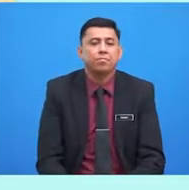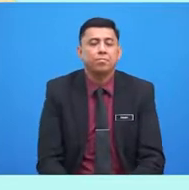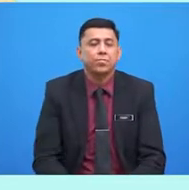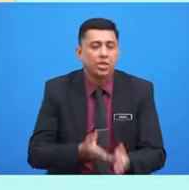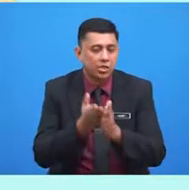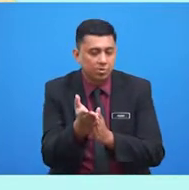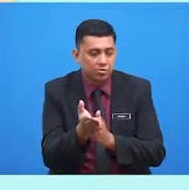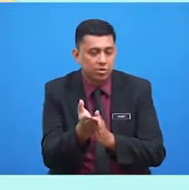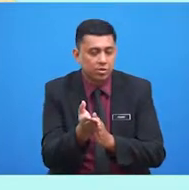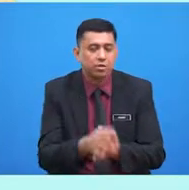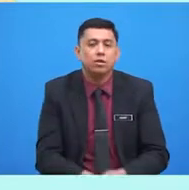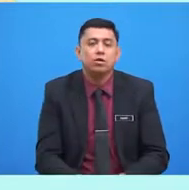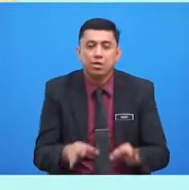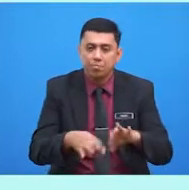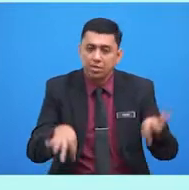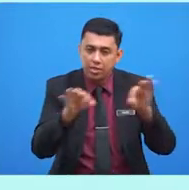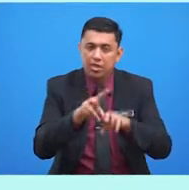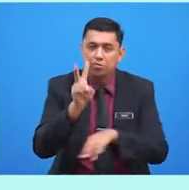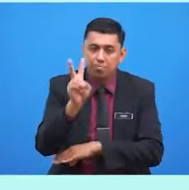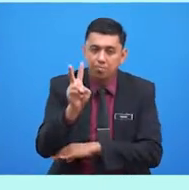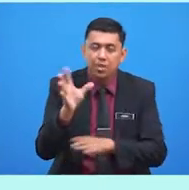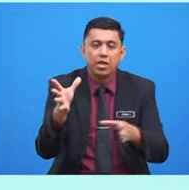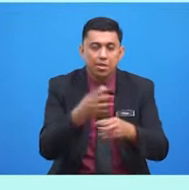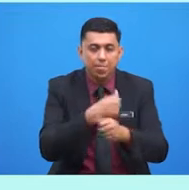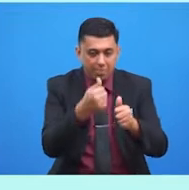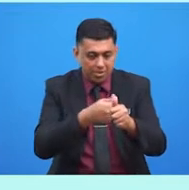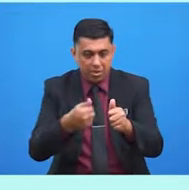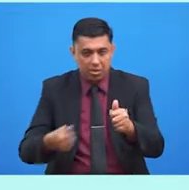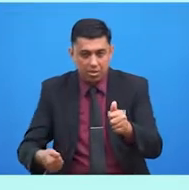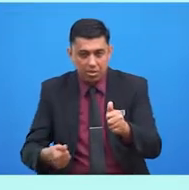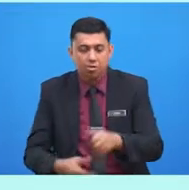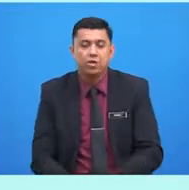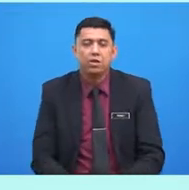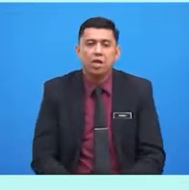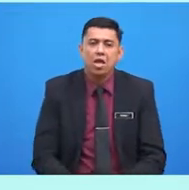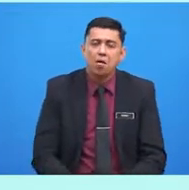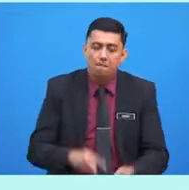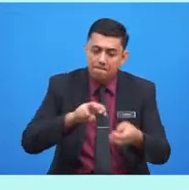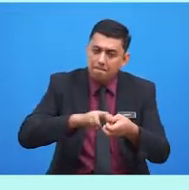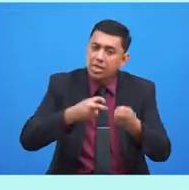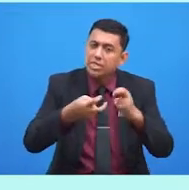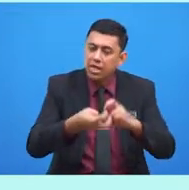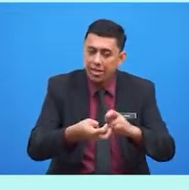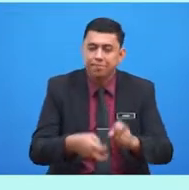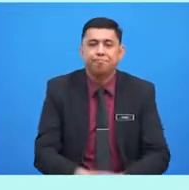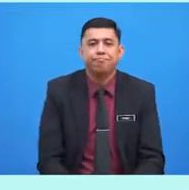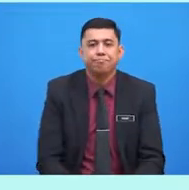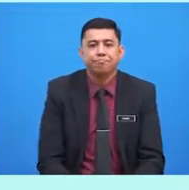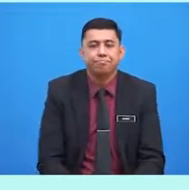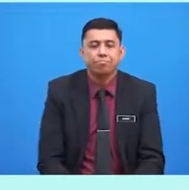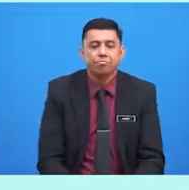kepentingan yang kedua, dapat mengelakkan konflik atau masalah.